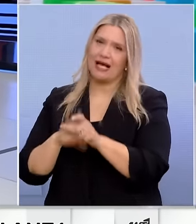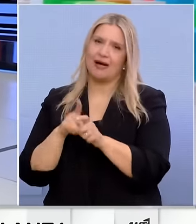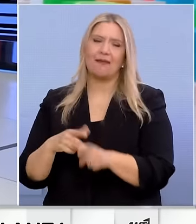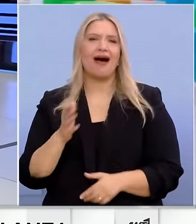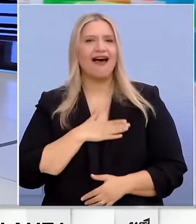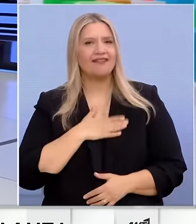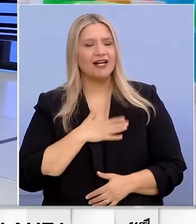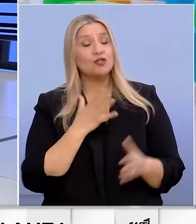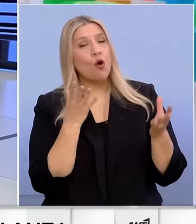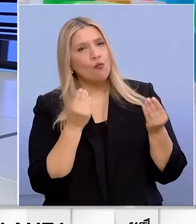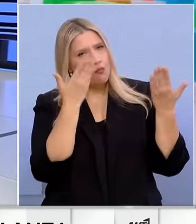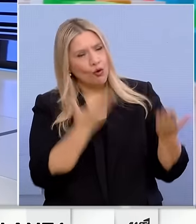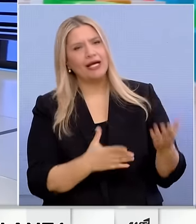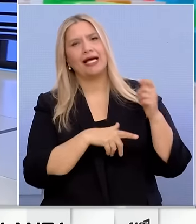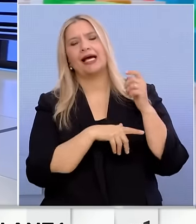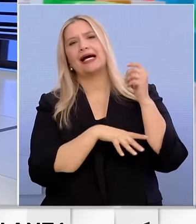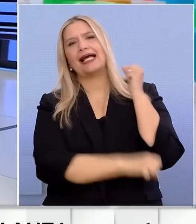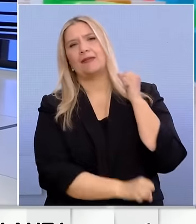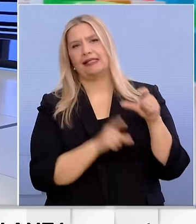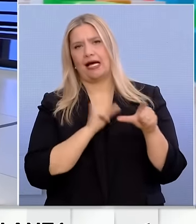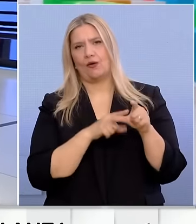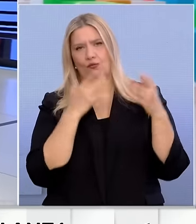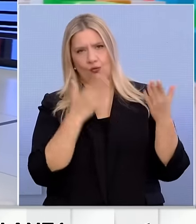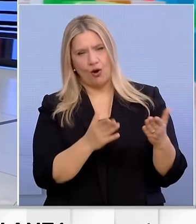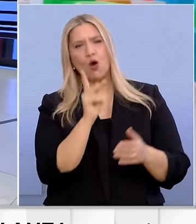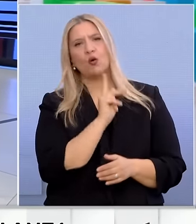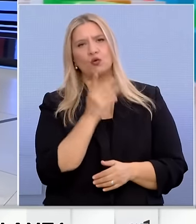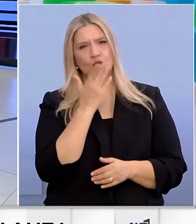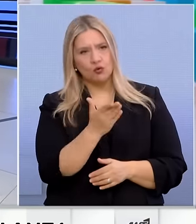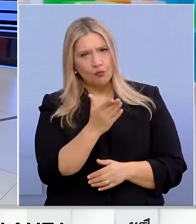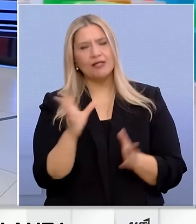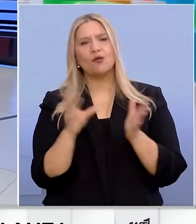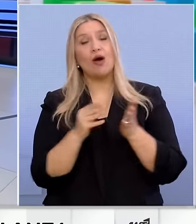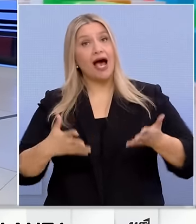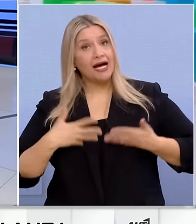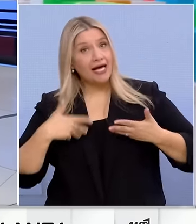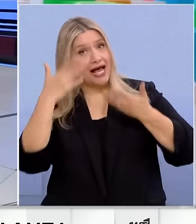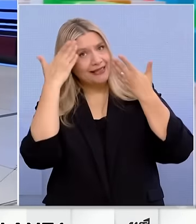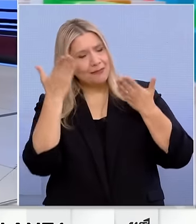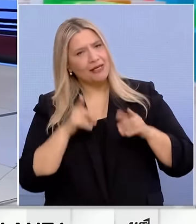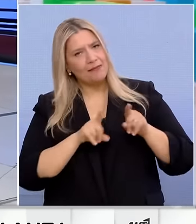Ευχαριστώ θερμά τον γραμματέα του ΚΚΕ τον κύριο Δημήτρη Κουτσούμπα για τη χαρά και την τιμή να τον έχω στο δελτίο μας